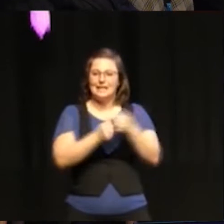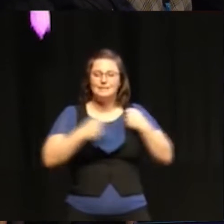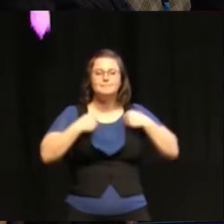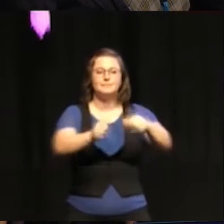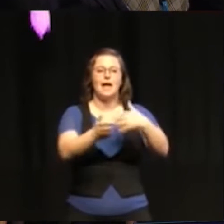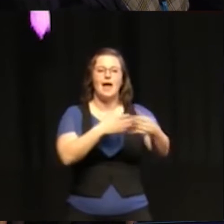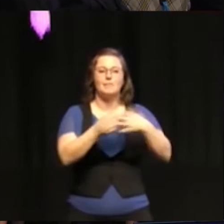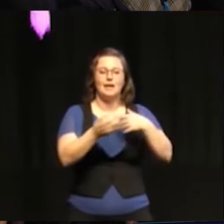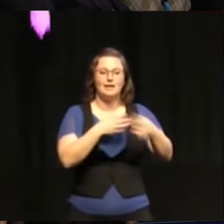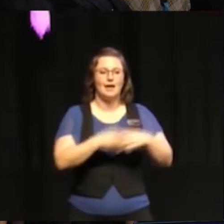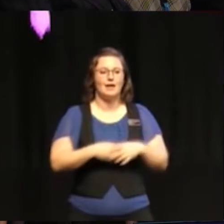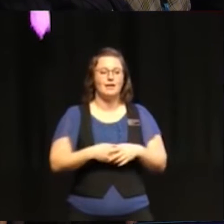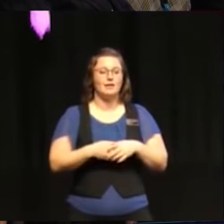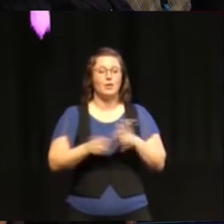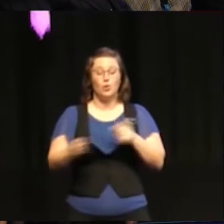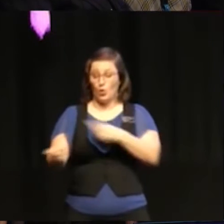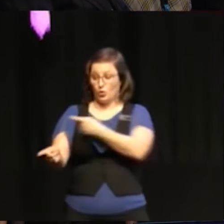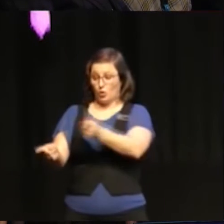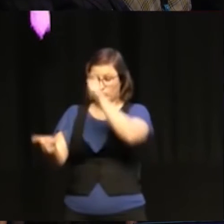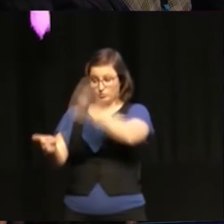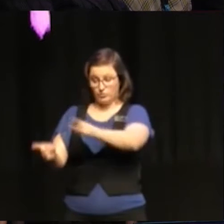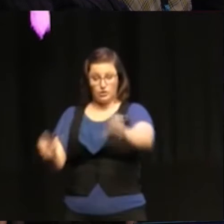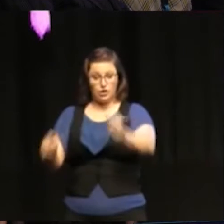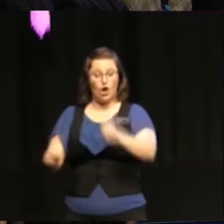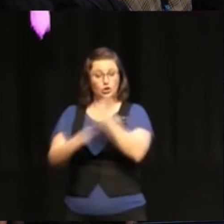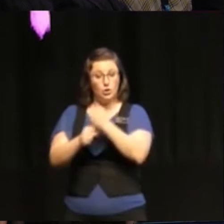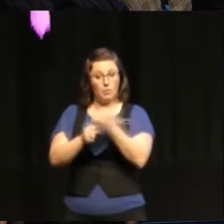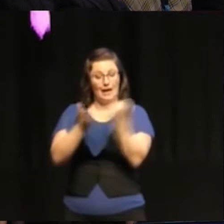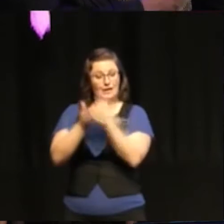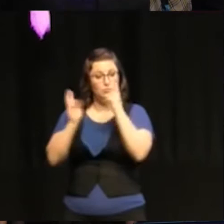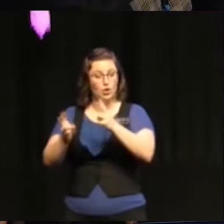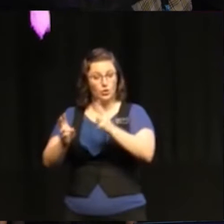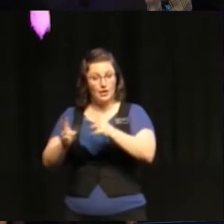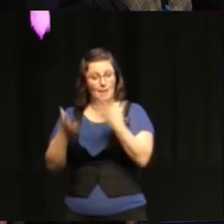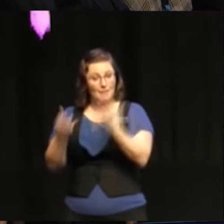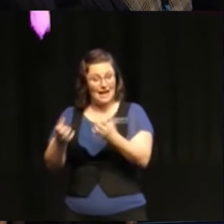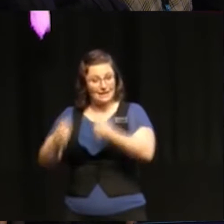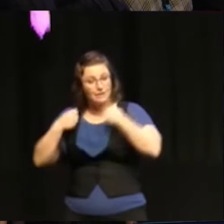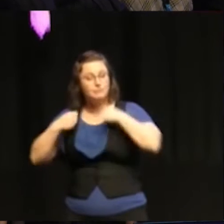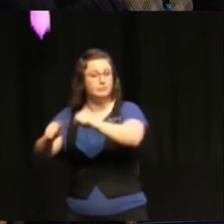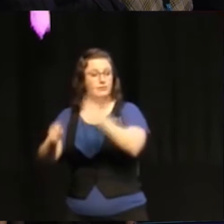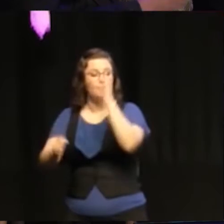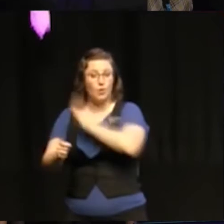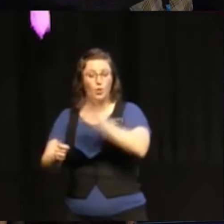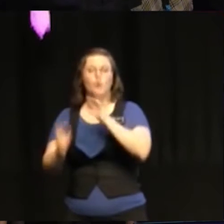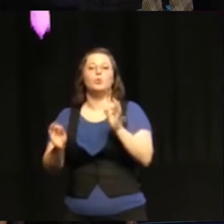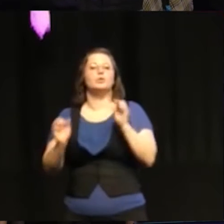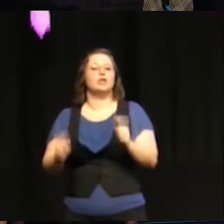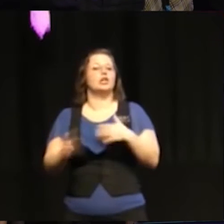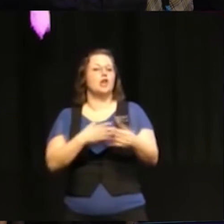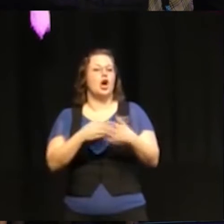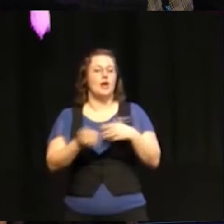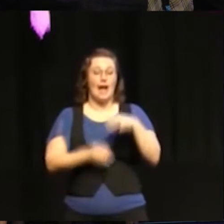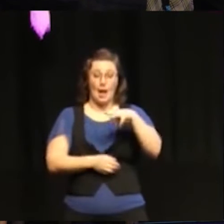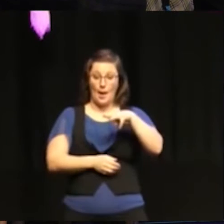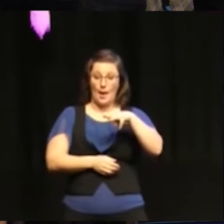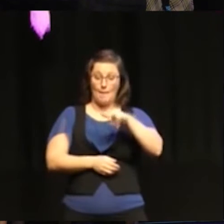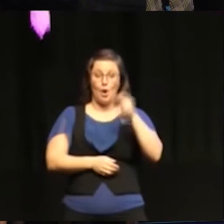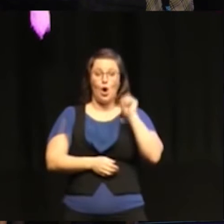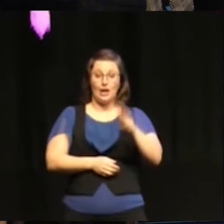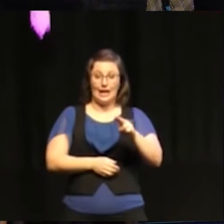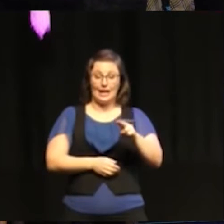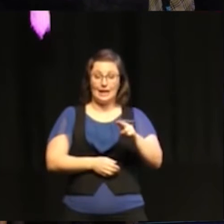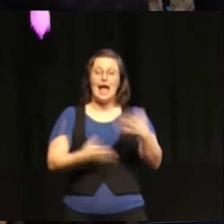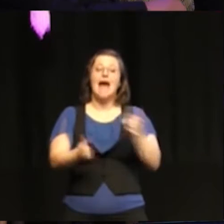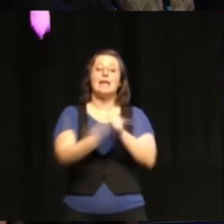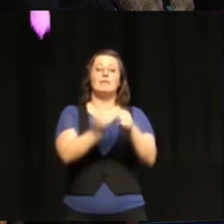arbeta med de här organisationsfrågorna. Hur ska det gå till? Vill Malin börja? Malin står alltså inte bara för Sida utan